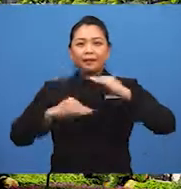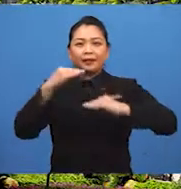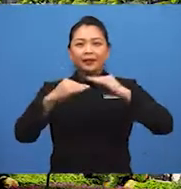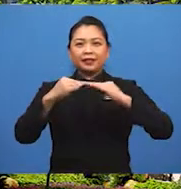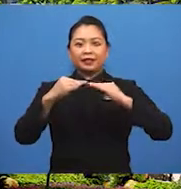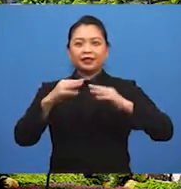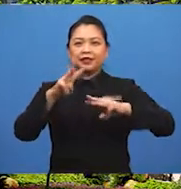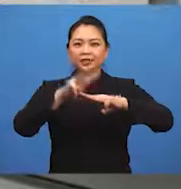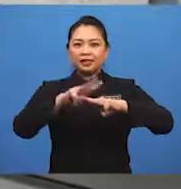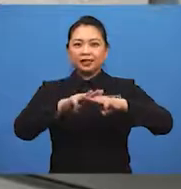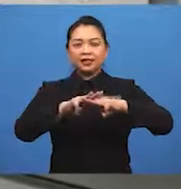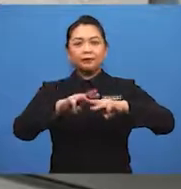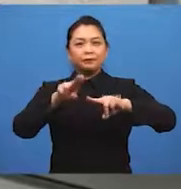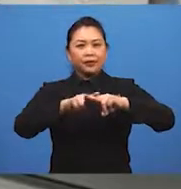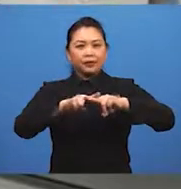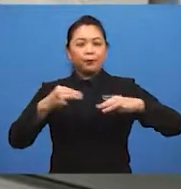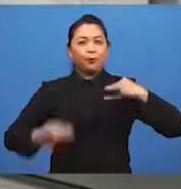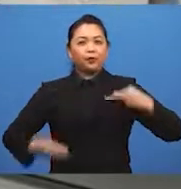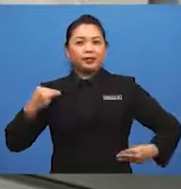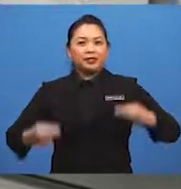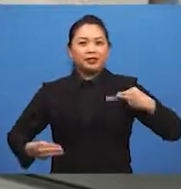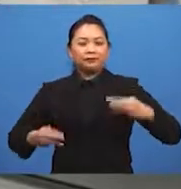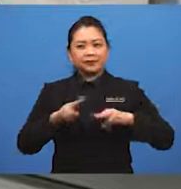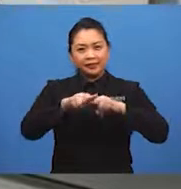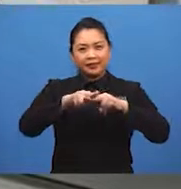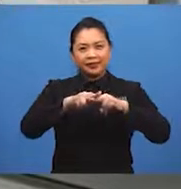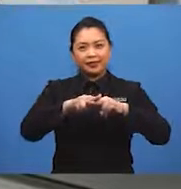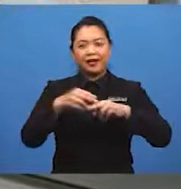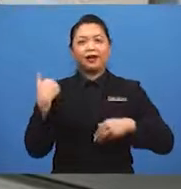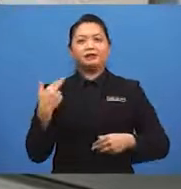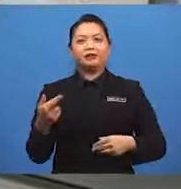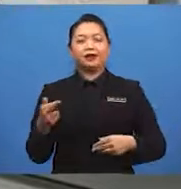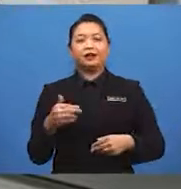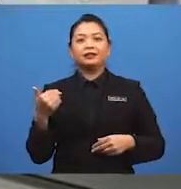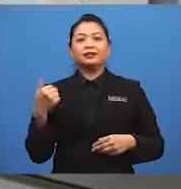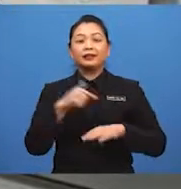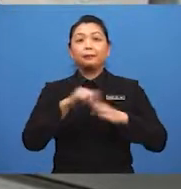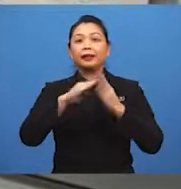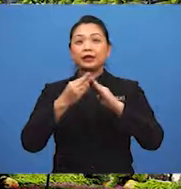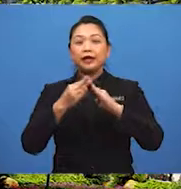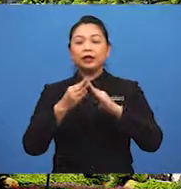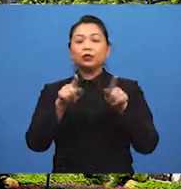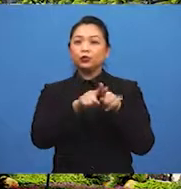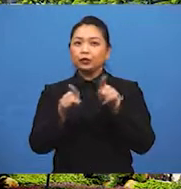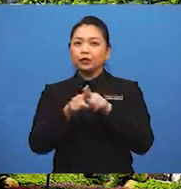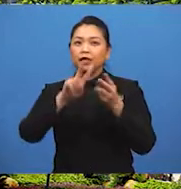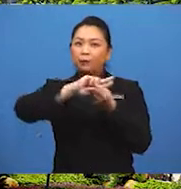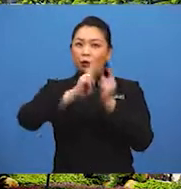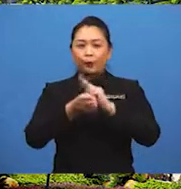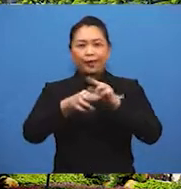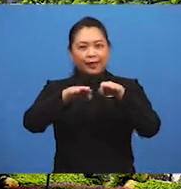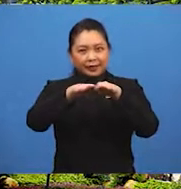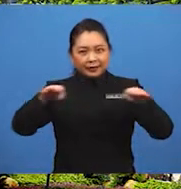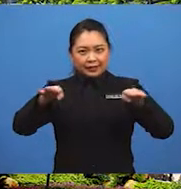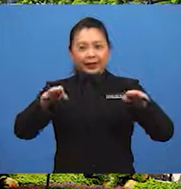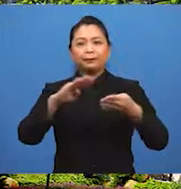Pembinaan jaringan pengangkutan yang modern seperti transik aliran ringan di bandar turut mengubah